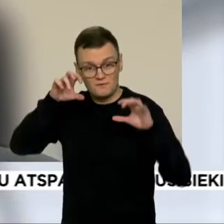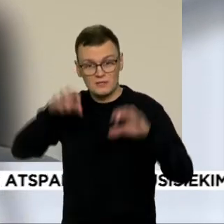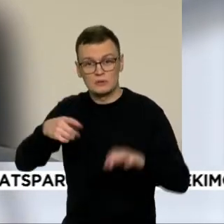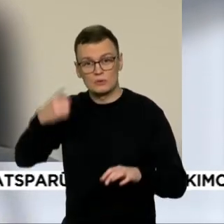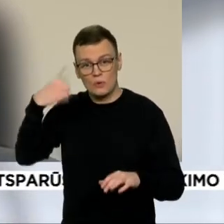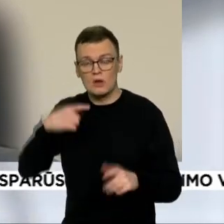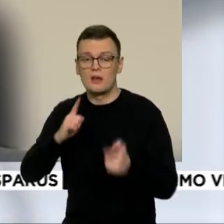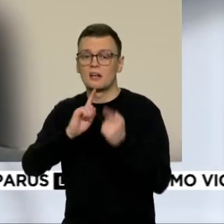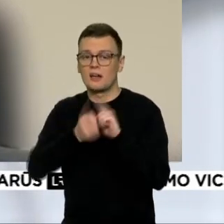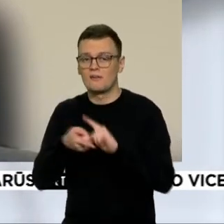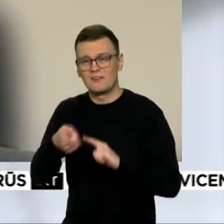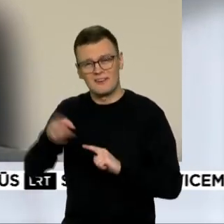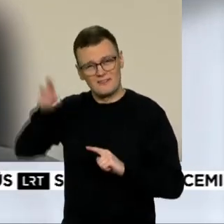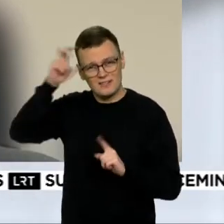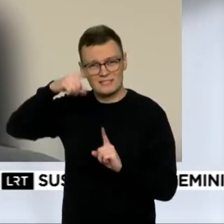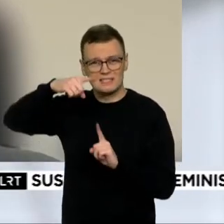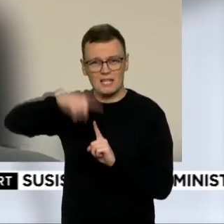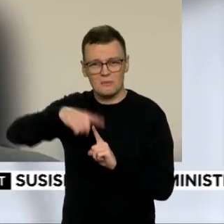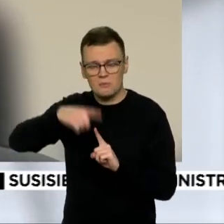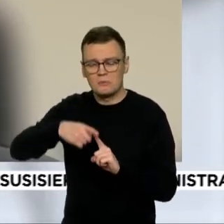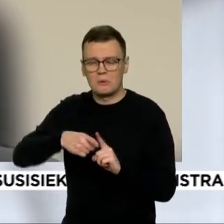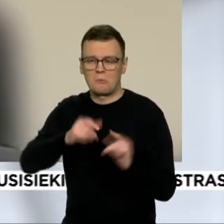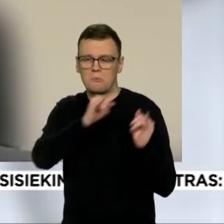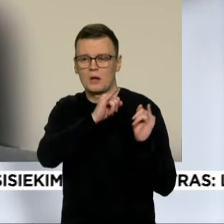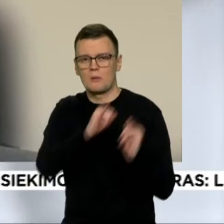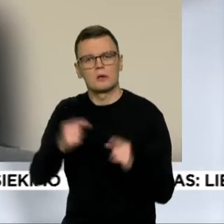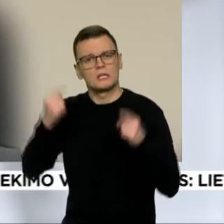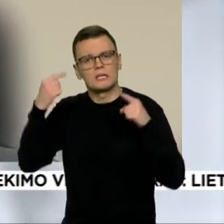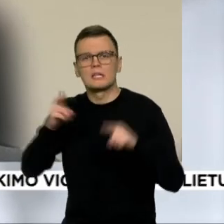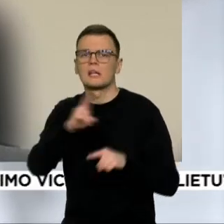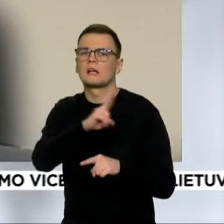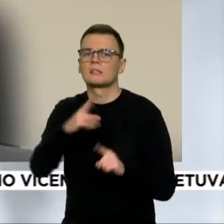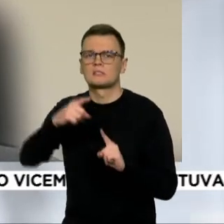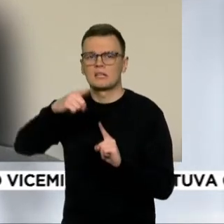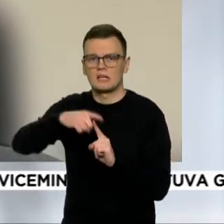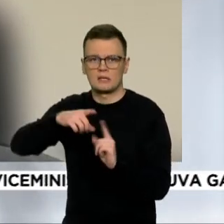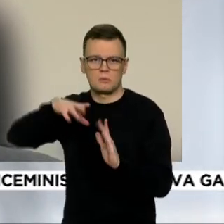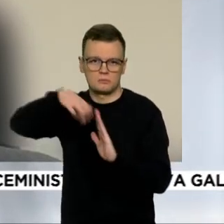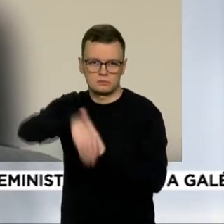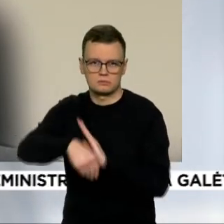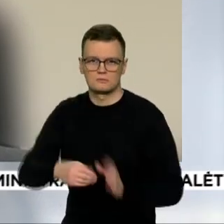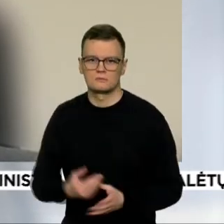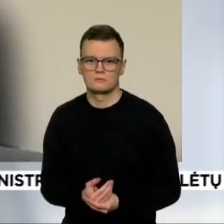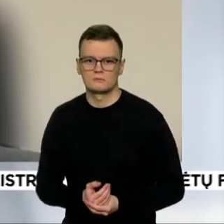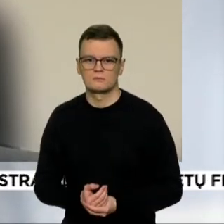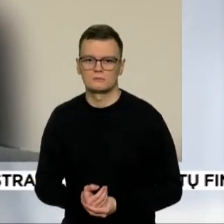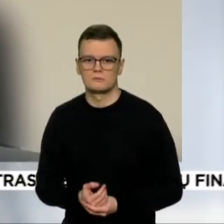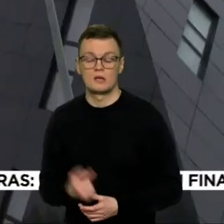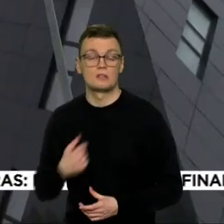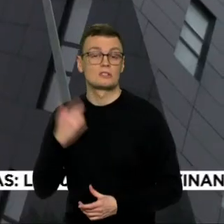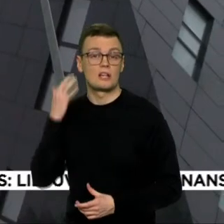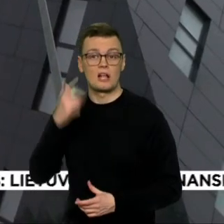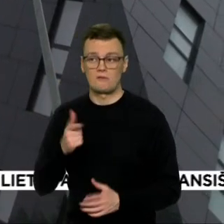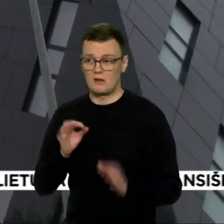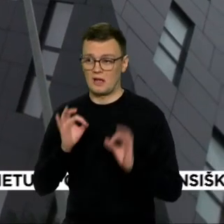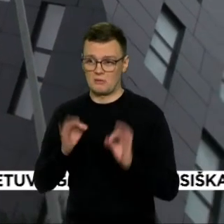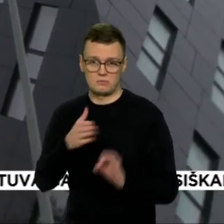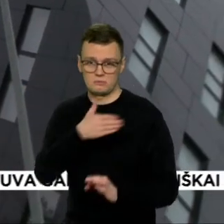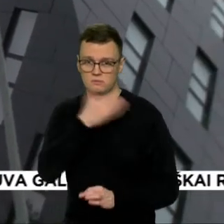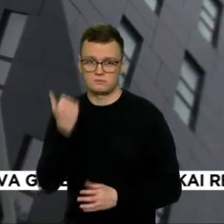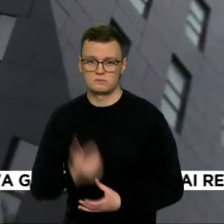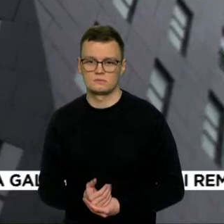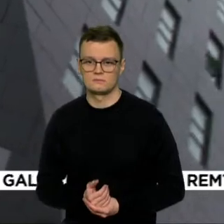sąlygas valstybės tarnyboje kitiems, būtent dirbantiems toje tarnyboje, tai manau, kad nebūtų teisinga. Dėl